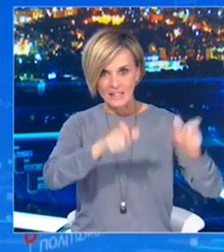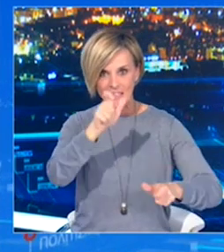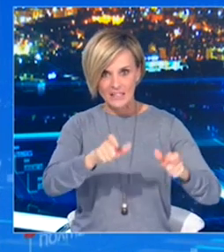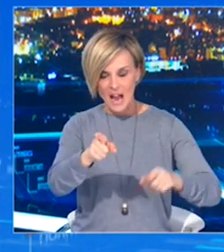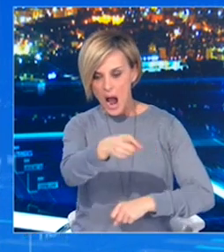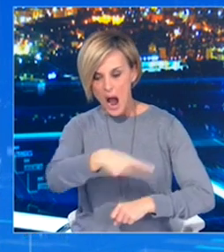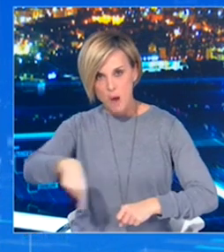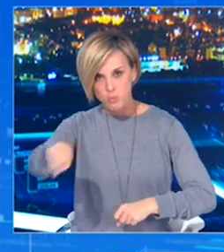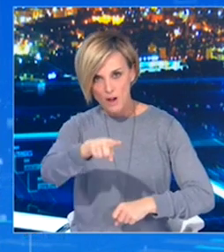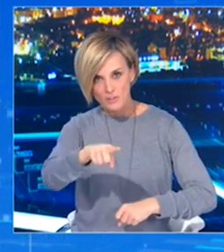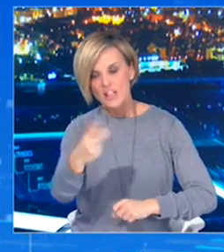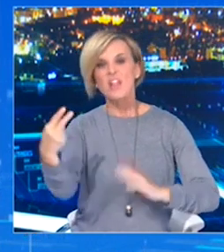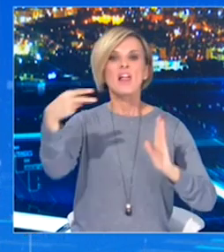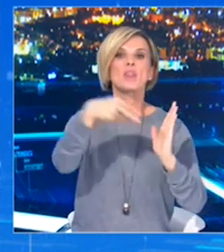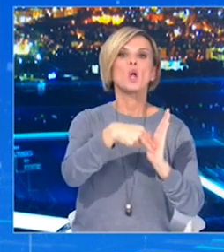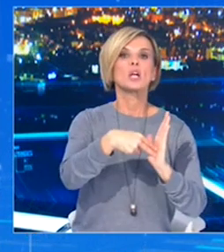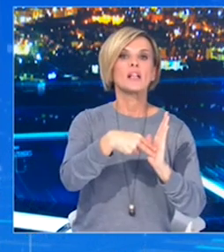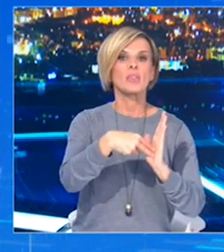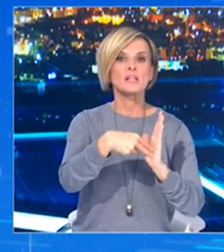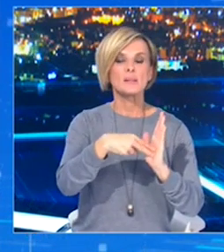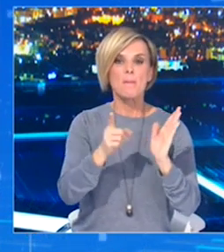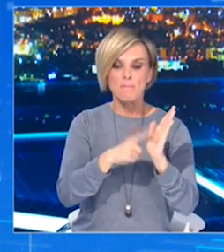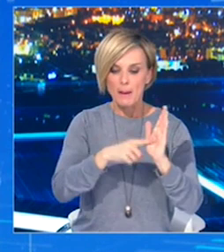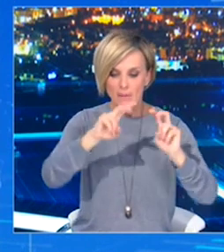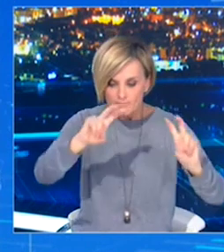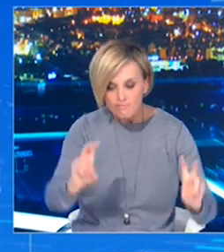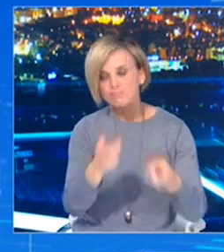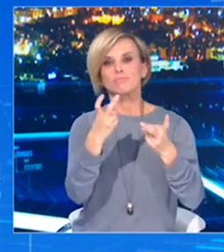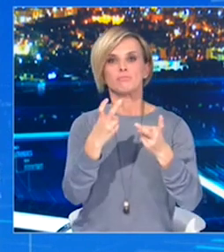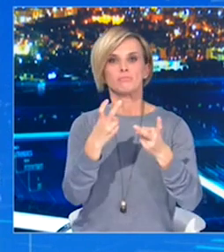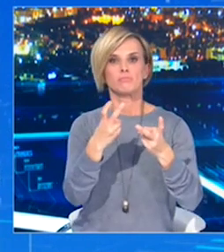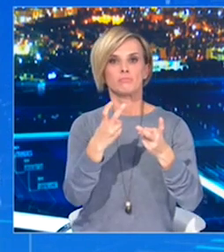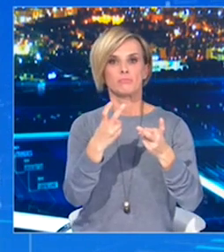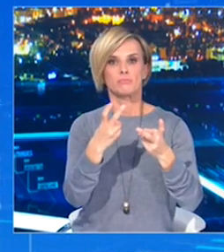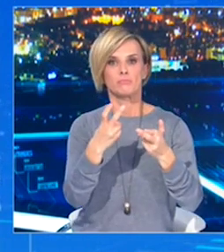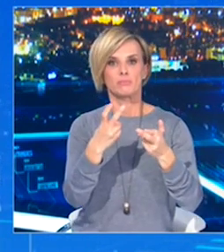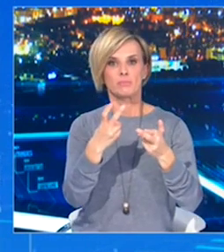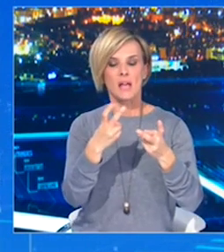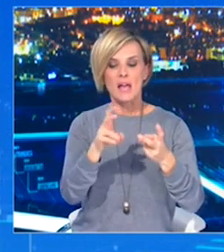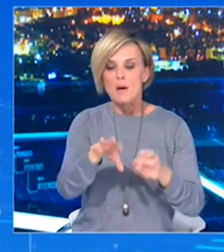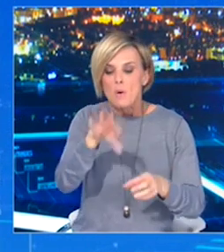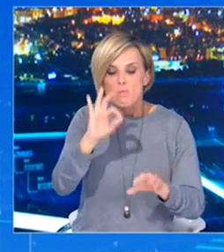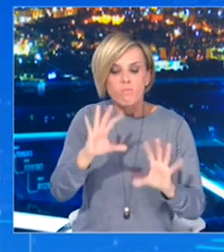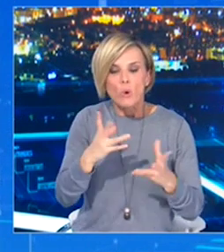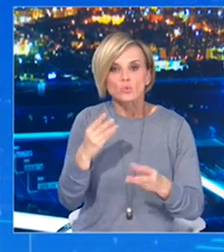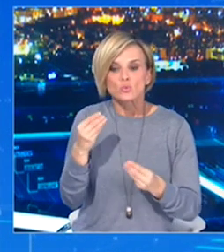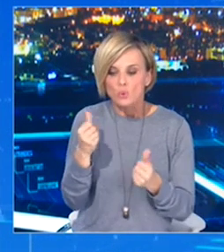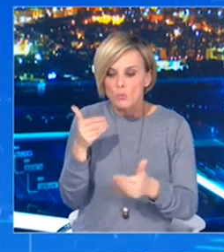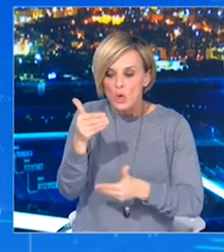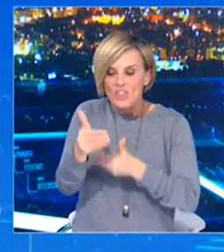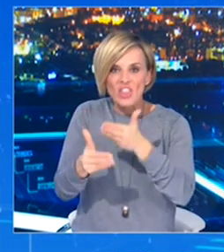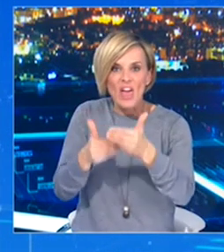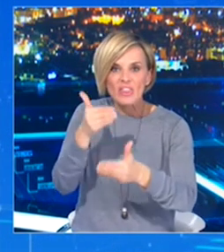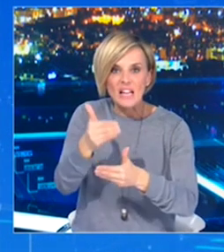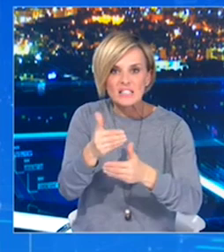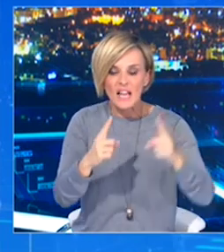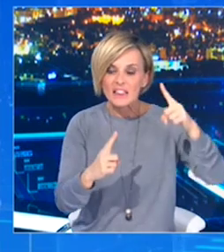από τον Απρίλιο προς οι ευρωπαϊκές χώρες κάνει λόγο για ανάγκη 300 ειχνηλατών προκειμένου να γίνεται σωστά η διαδικασία σε 1.000 κρούσματα την ημέρα.